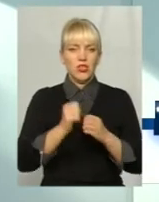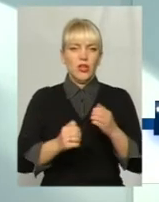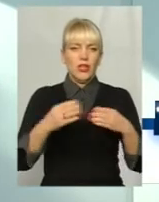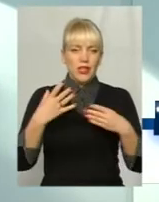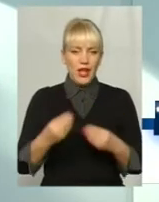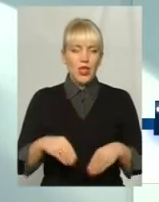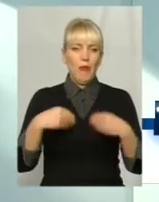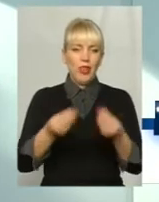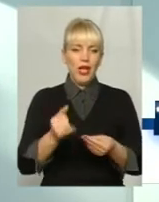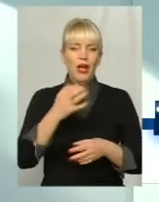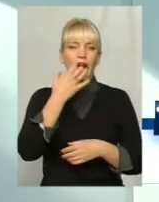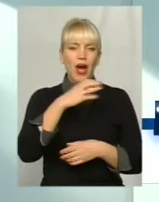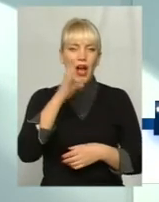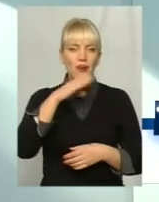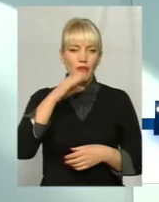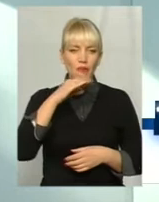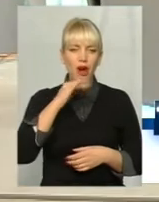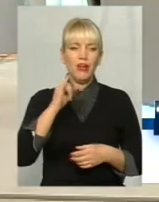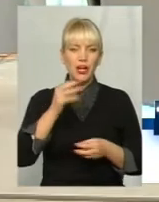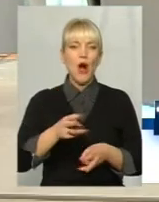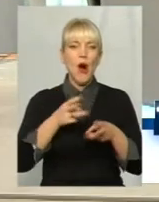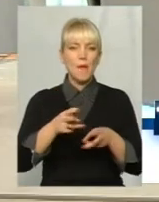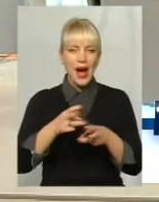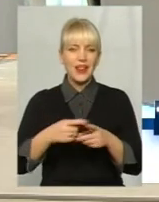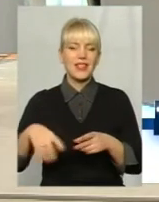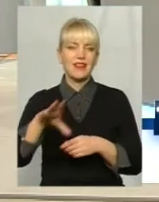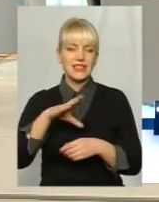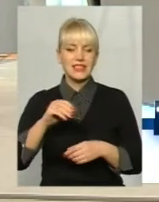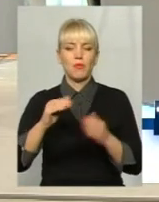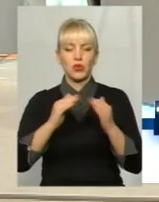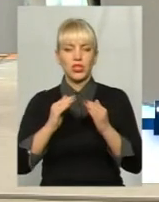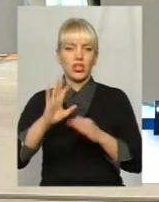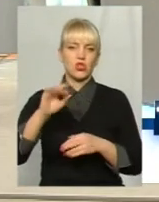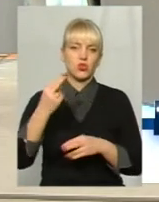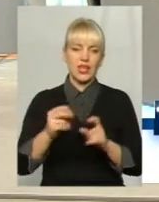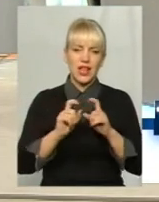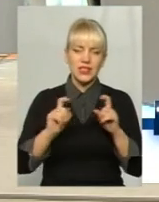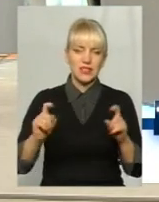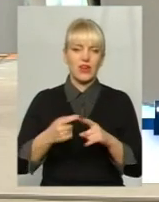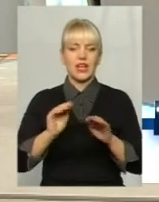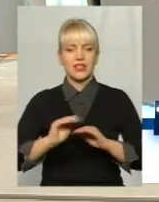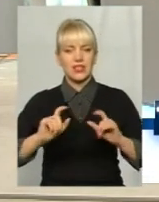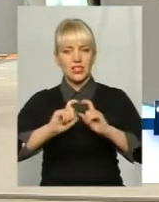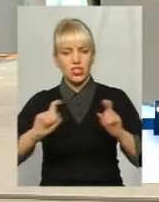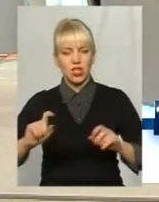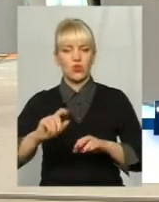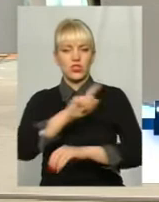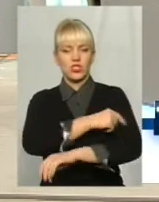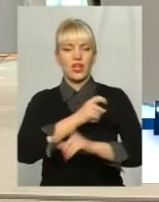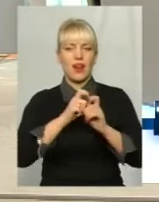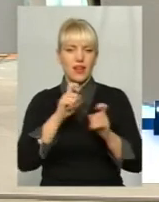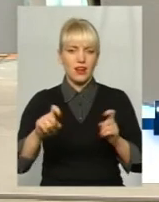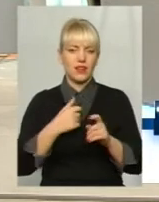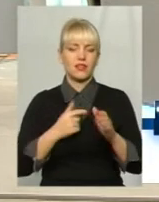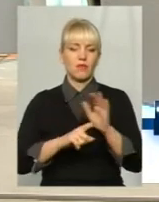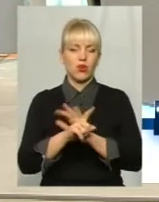і гарячу воду, і опалення всі будинки, на об'єкти соціальній сфери. В дитячій садочці, лікарні ми почали, і в